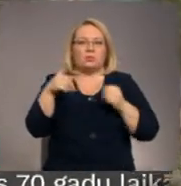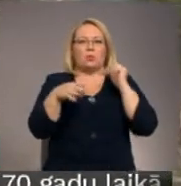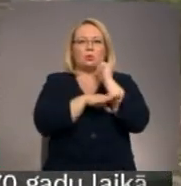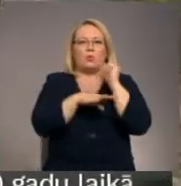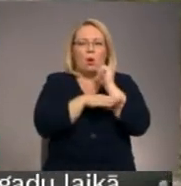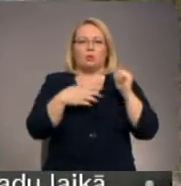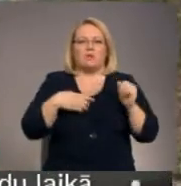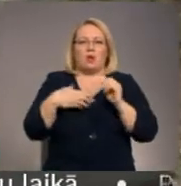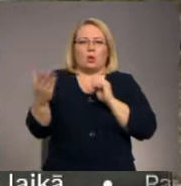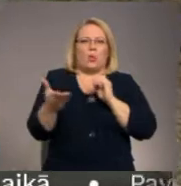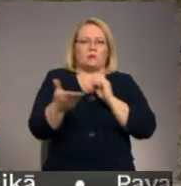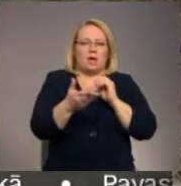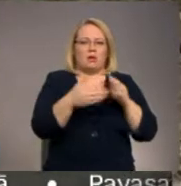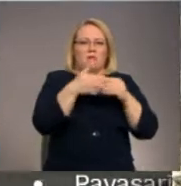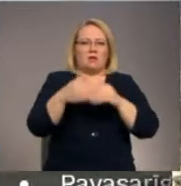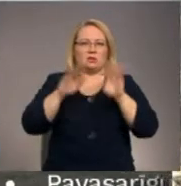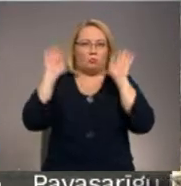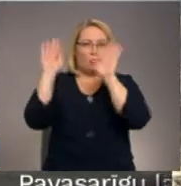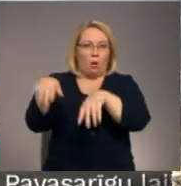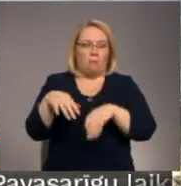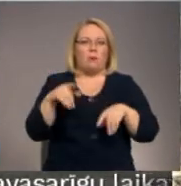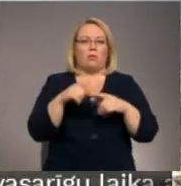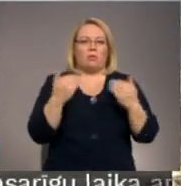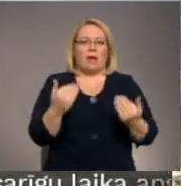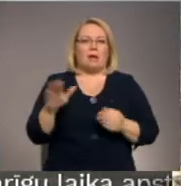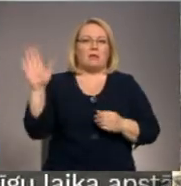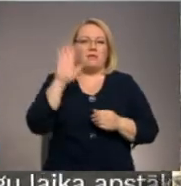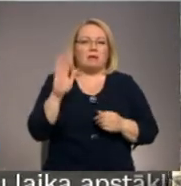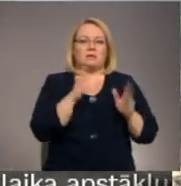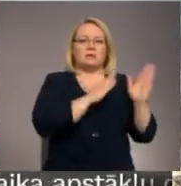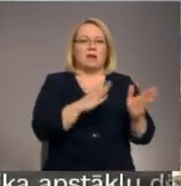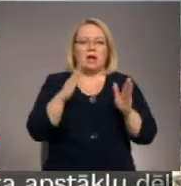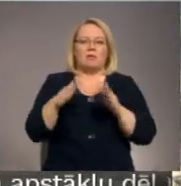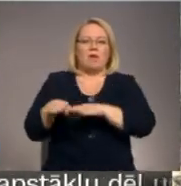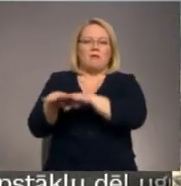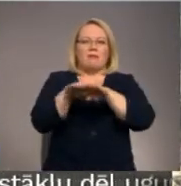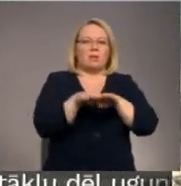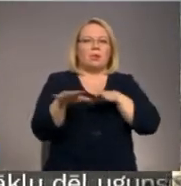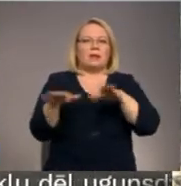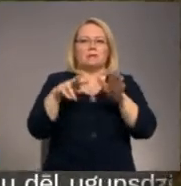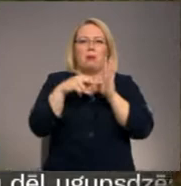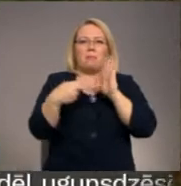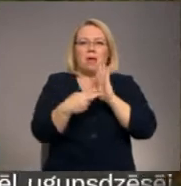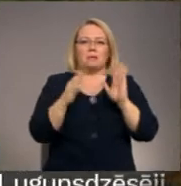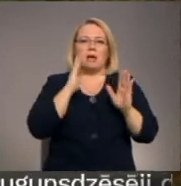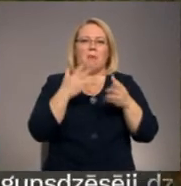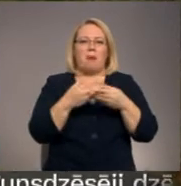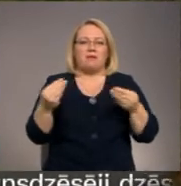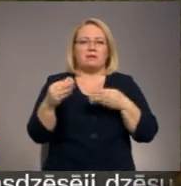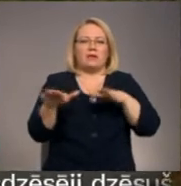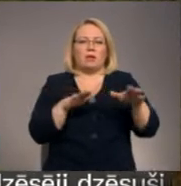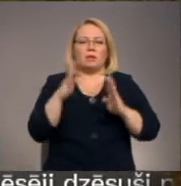iespējas ātrāk nozāģēt un aizvist projām. Šobrīd arī valstī tiek sagatavots vienots rīcības plāns, kā jau pavasarī rīkoties